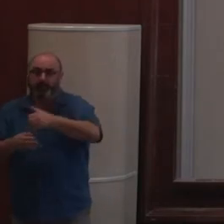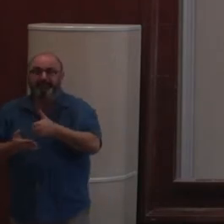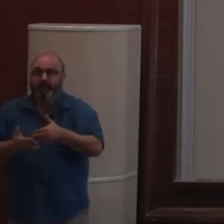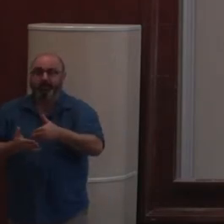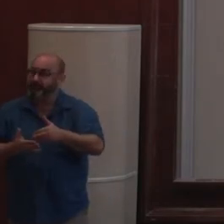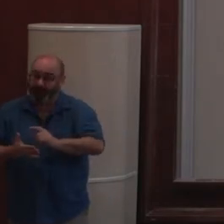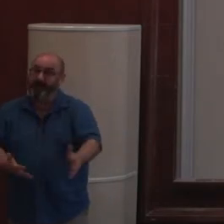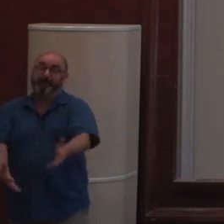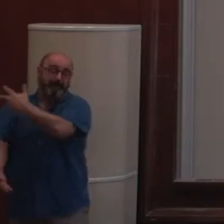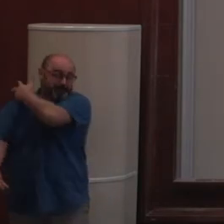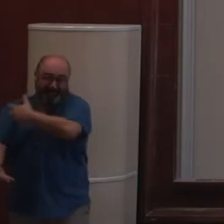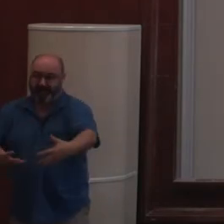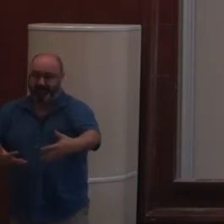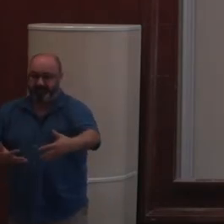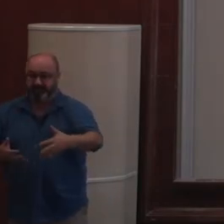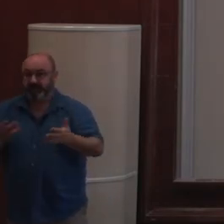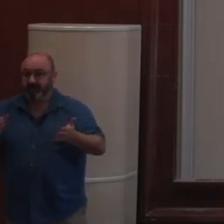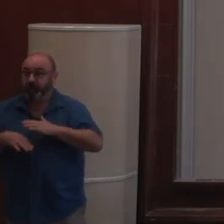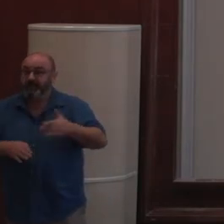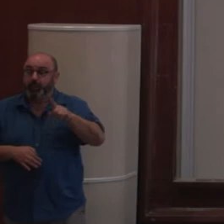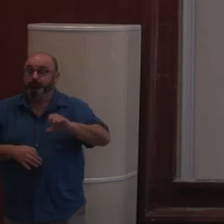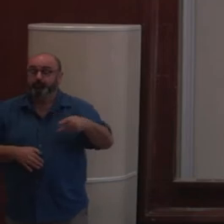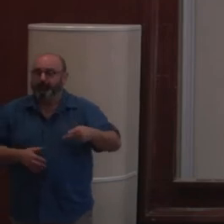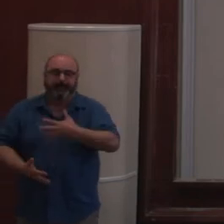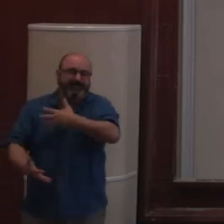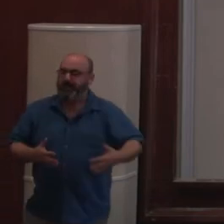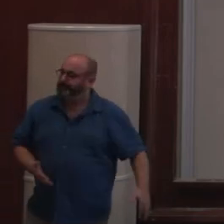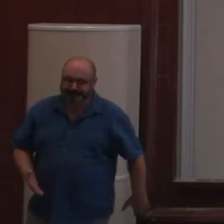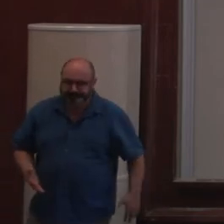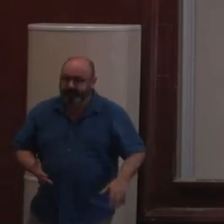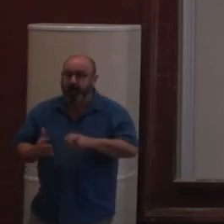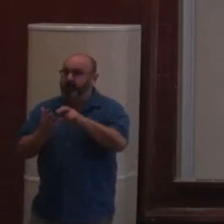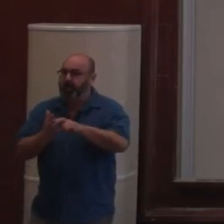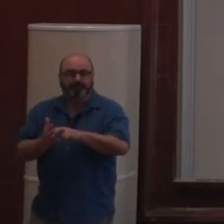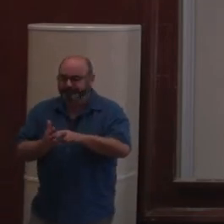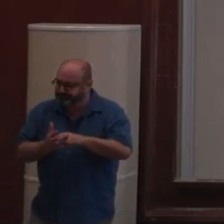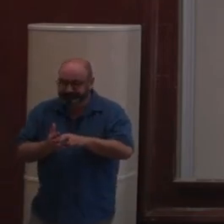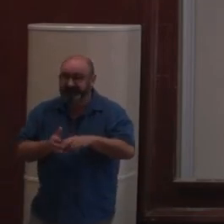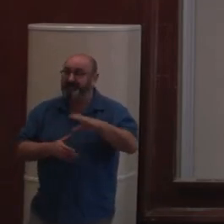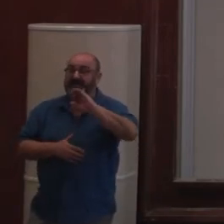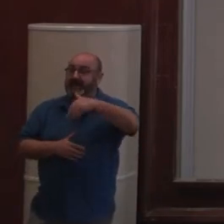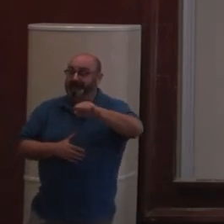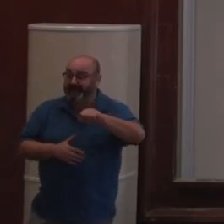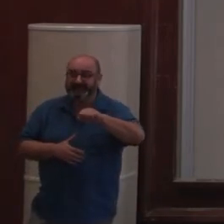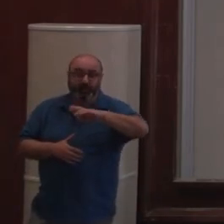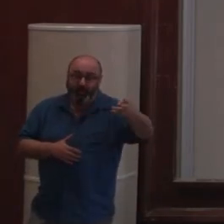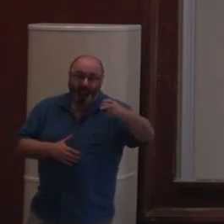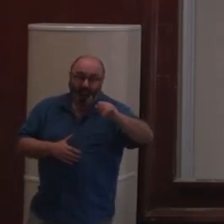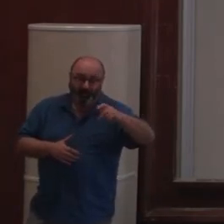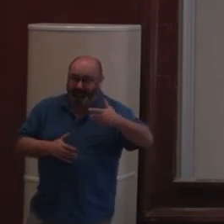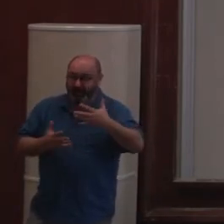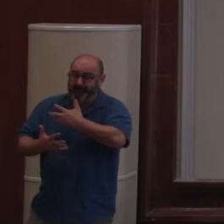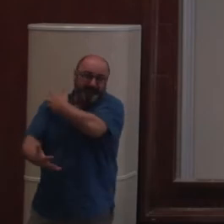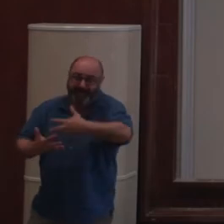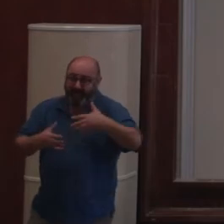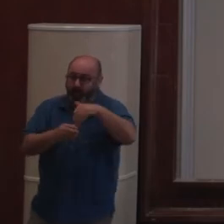Les milliards de contenus, on ne sait pas le faire avec Zop aujourd'hui. On ne sait pas le faire avec Plone. Je ne pense pas qu ne sache le faire avec les CMS comme Rupal ou quoi. C'est trop.